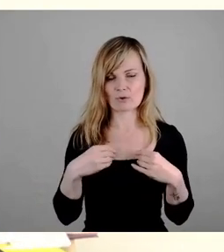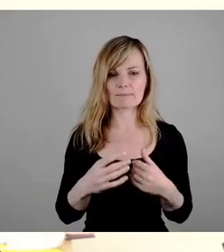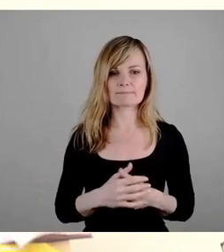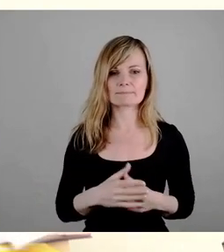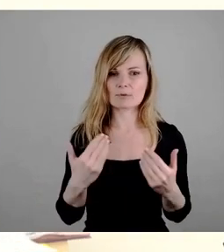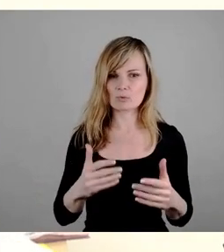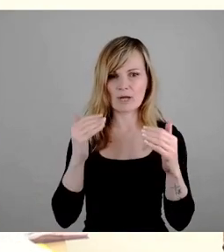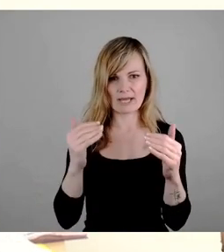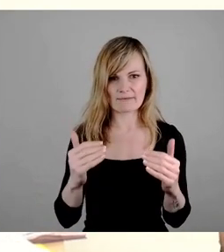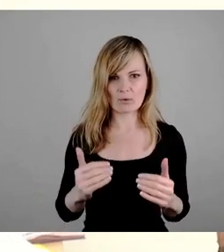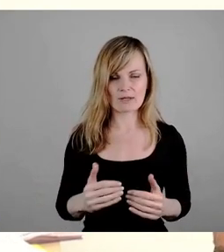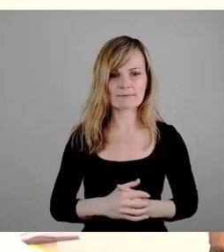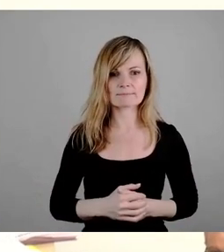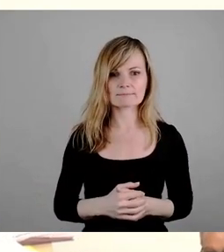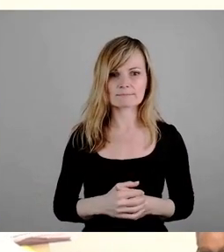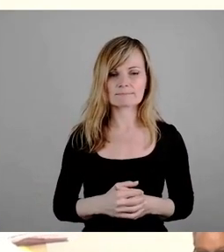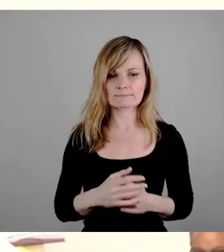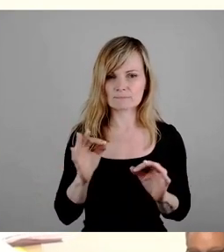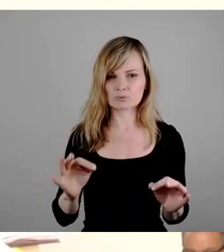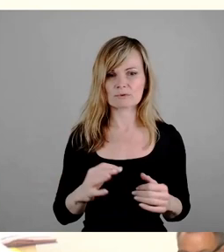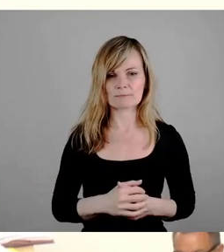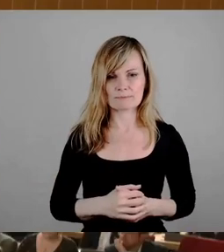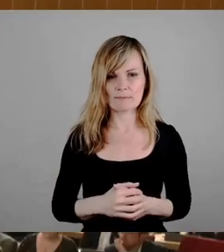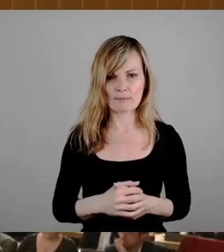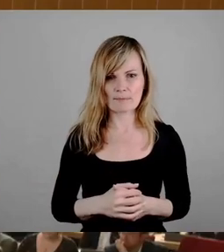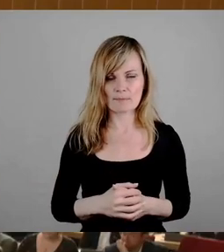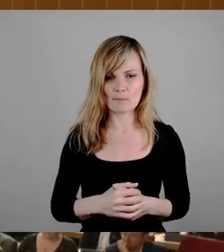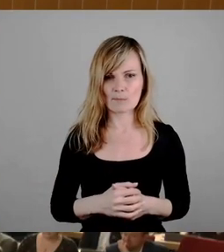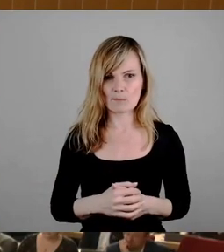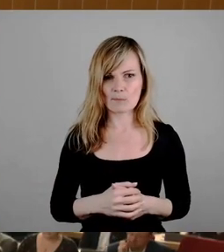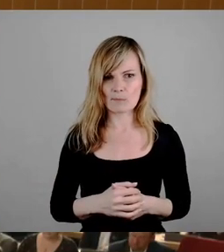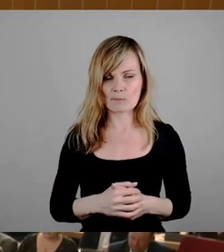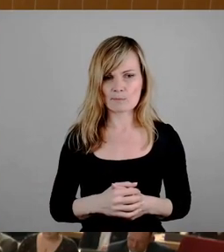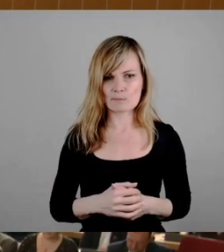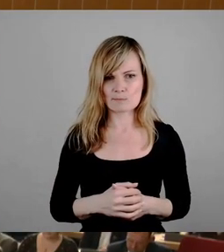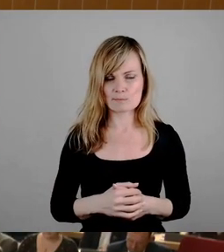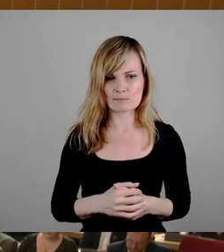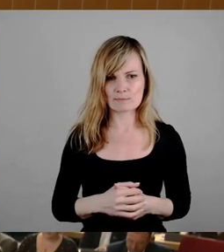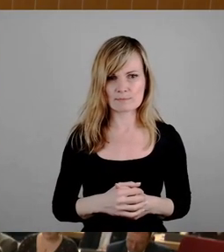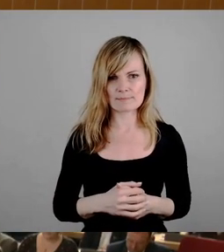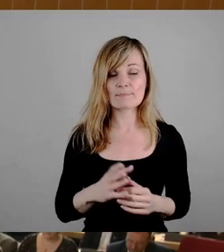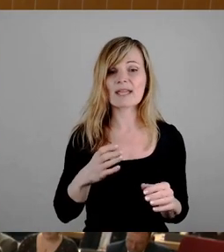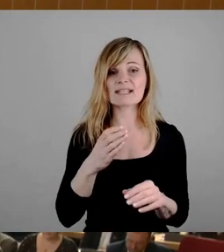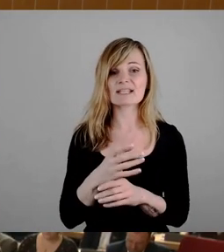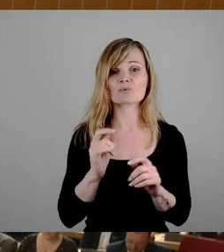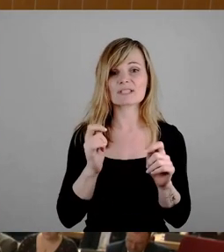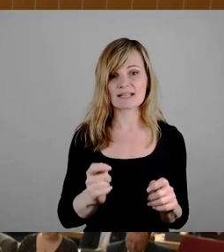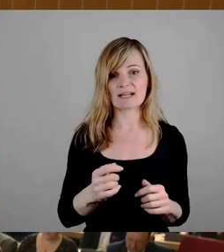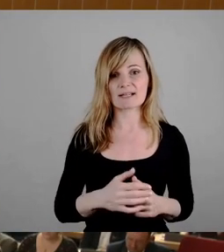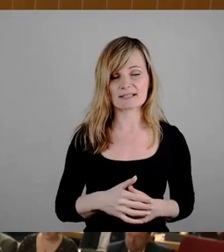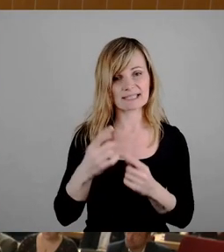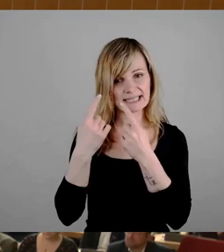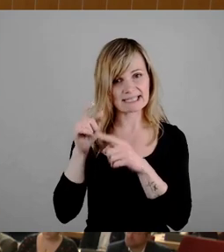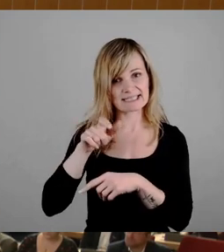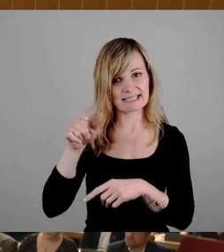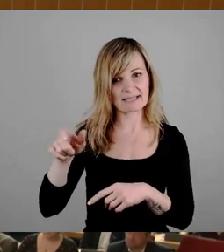Reihenfolge sein. Allen klar? Gut. Dann komme ich dazu. Erstmal Ersetzungsantrag Dissidenten. Wer diesem